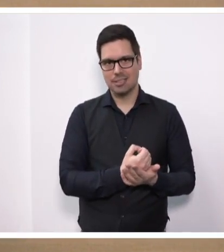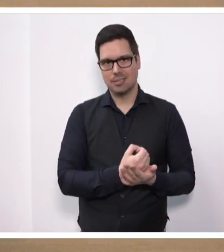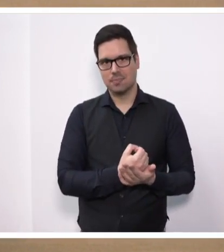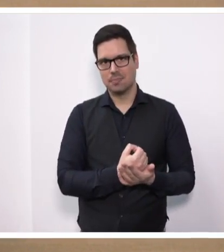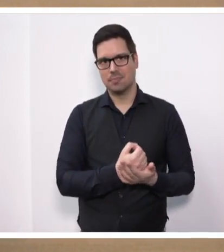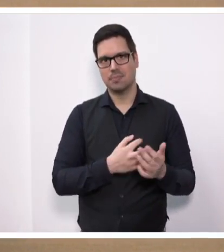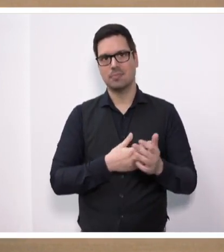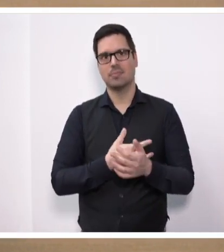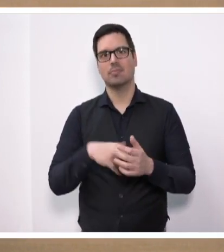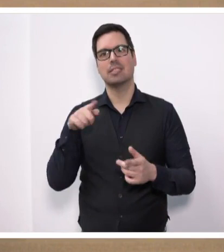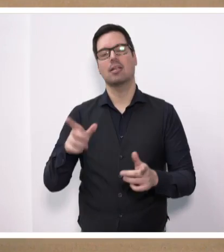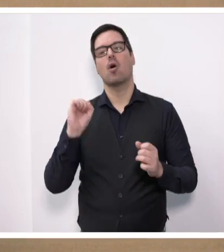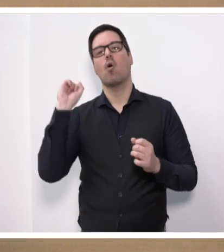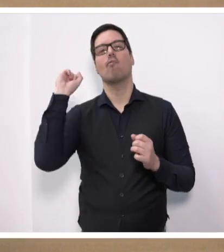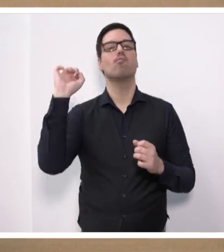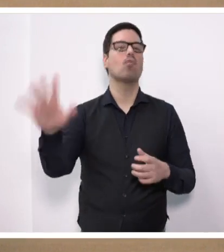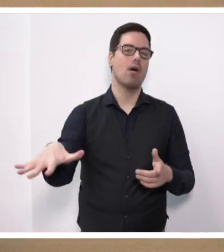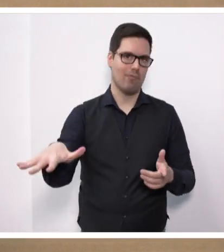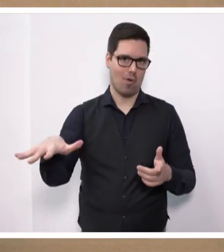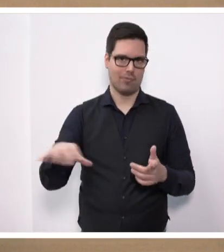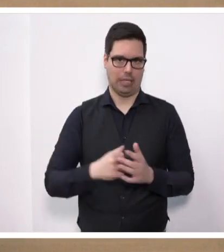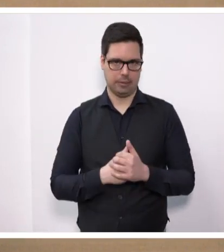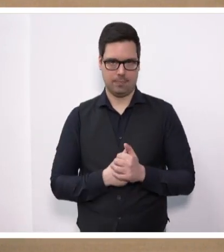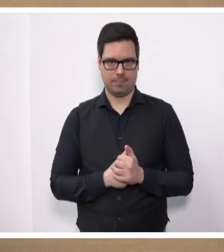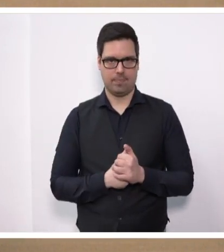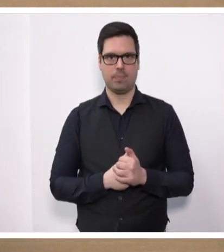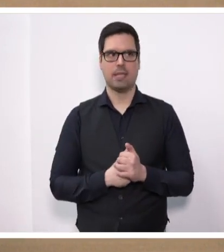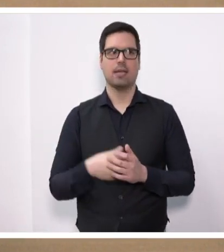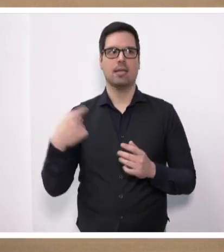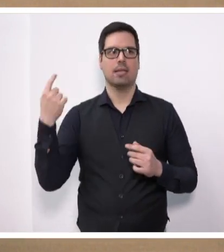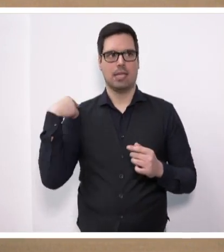Und diese Vorwürfe, die Sie machen, ich hatte es eingangs